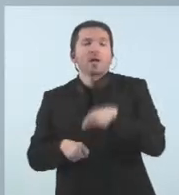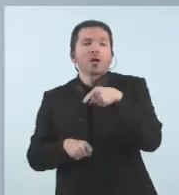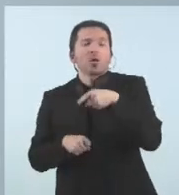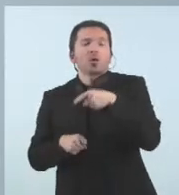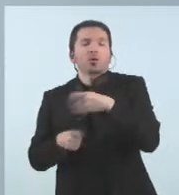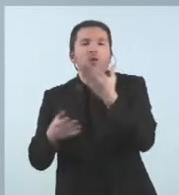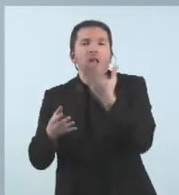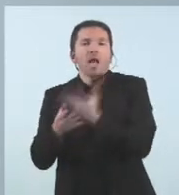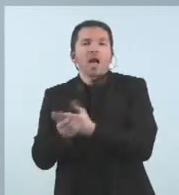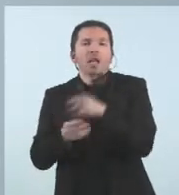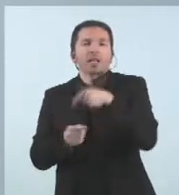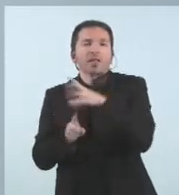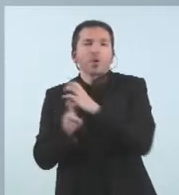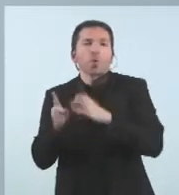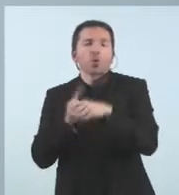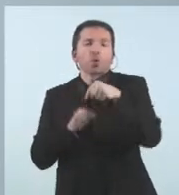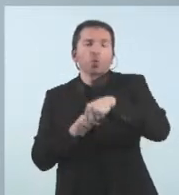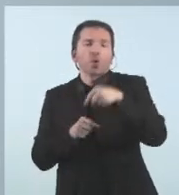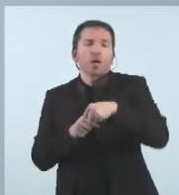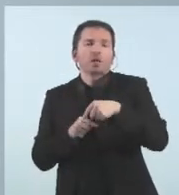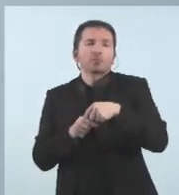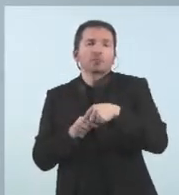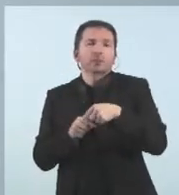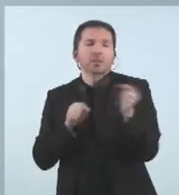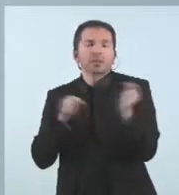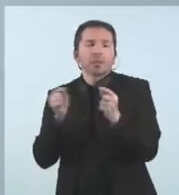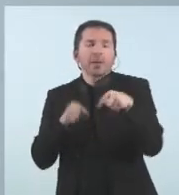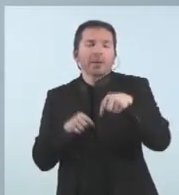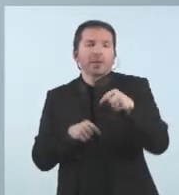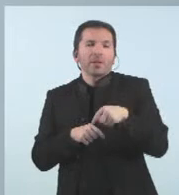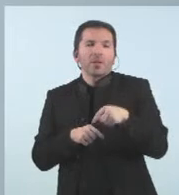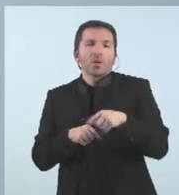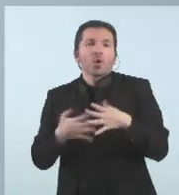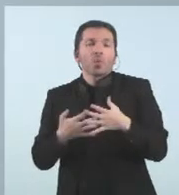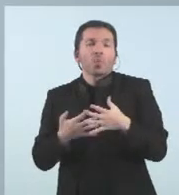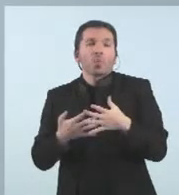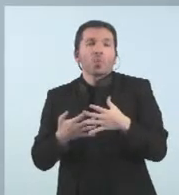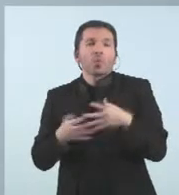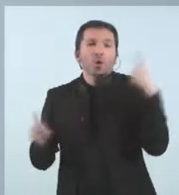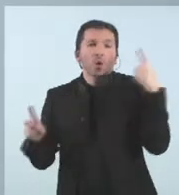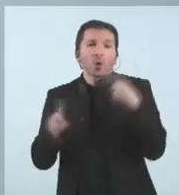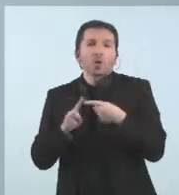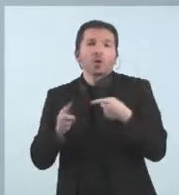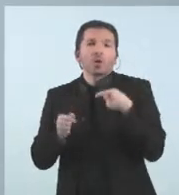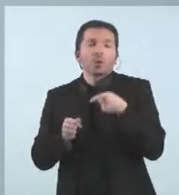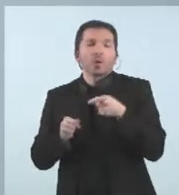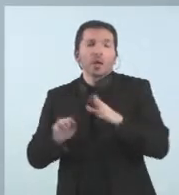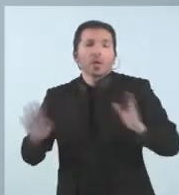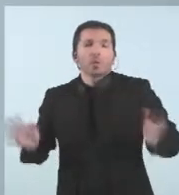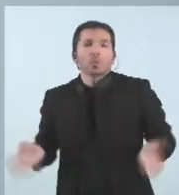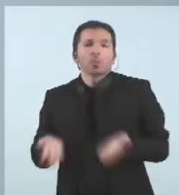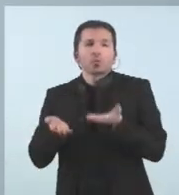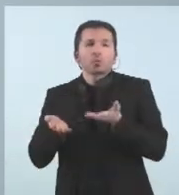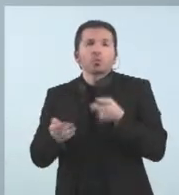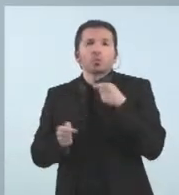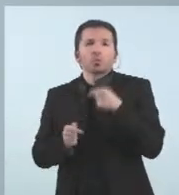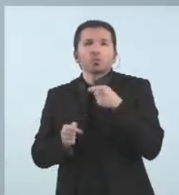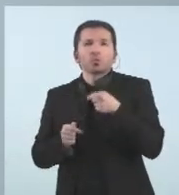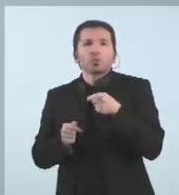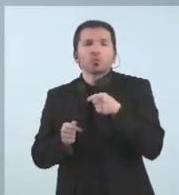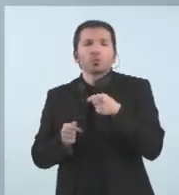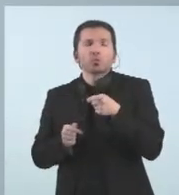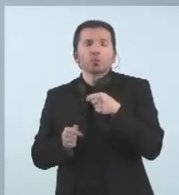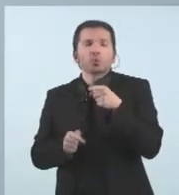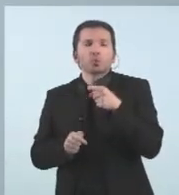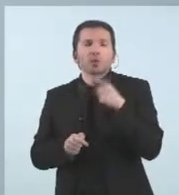en la sessió de govern d'avui ha estat impulsar quan abans l'acord de lliçar i licitar les subvencions